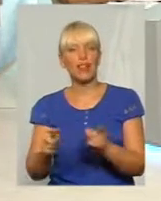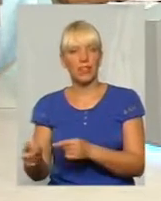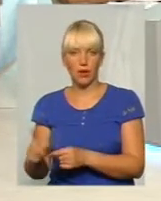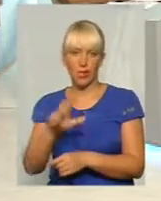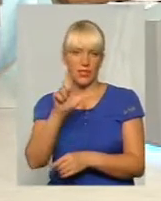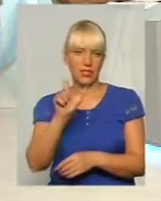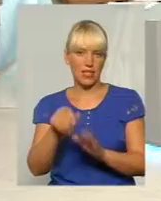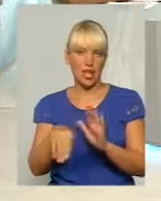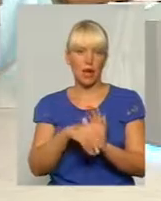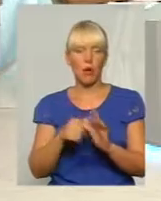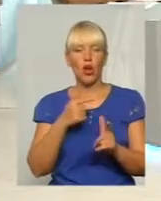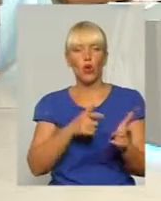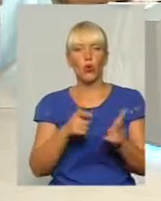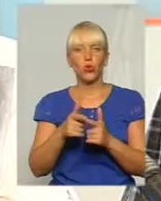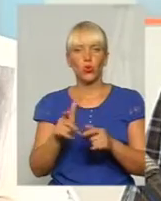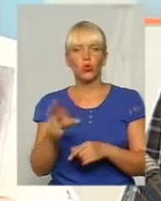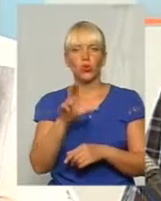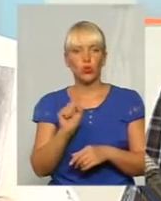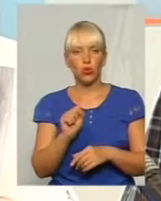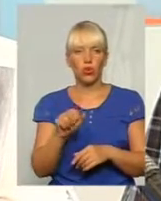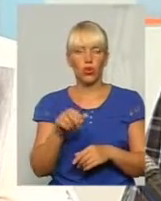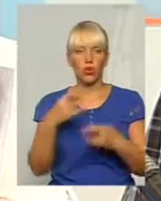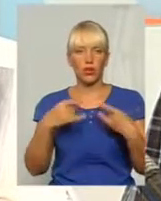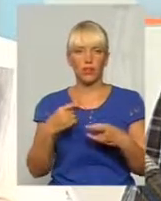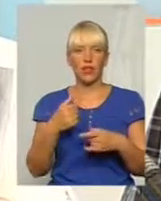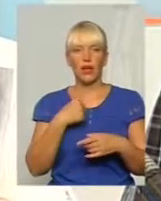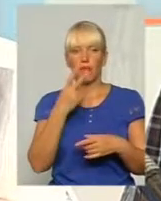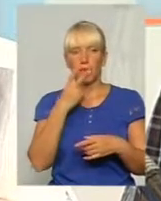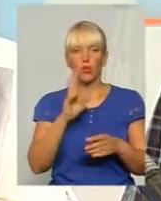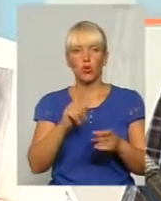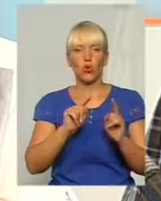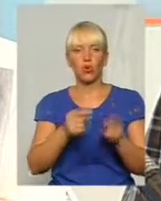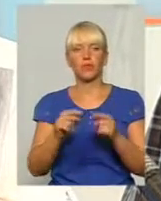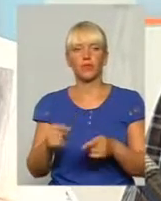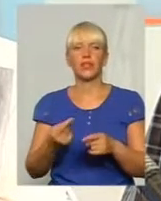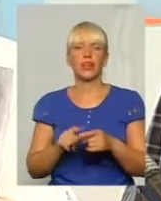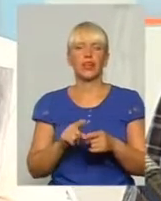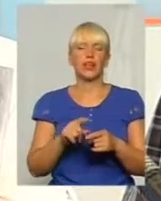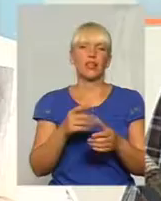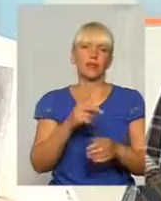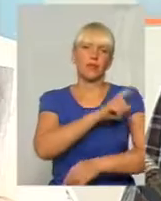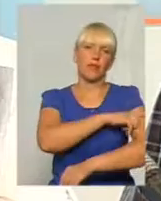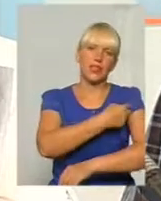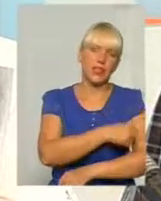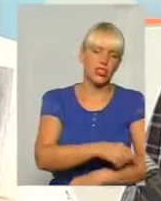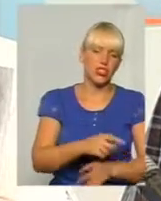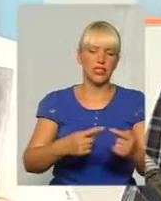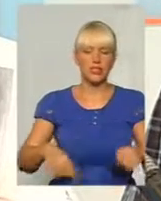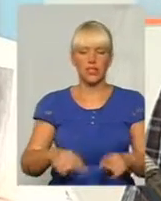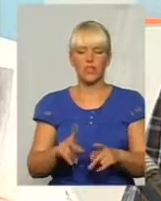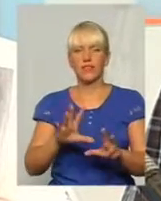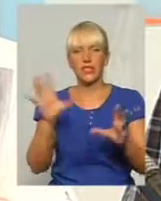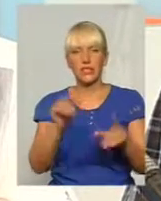готуючись до ефіру, я переглядав архіви і бачив, що колись були затримували і сільських голів, і працівників медичної сфери. І всіх